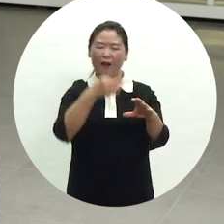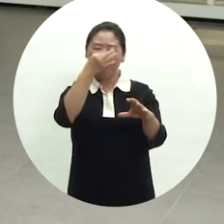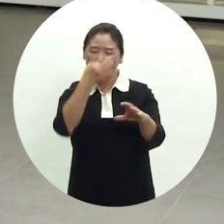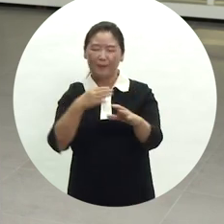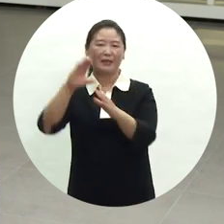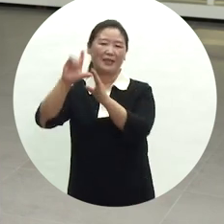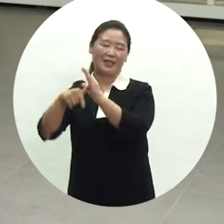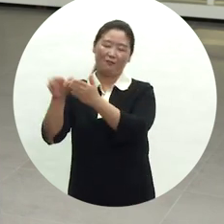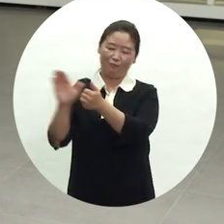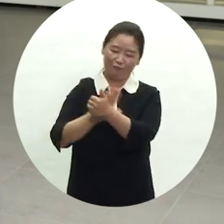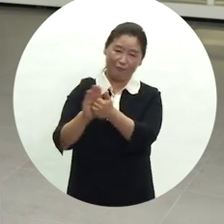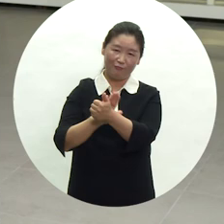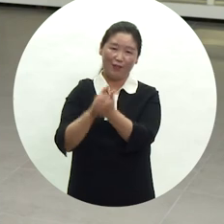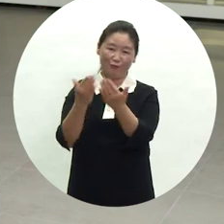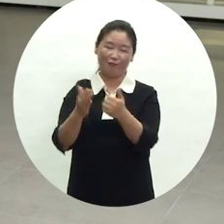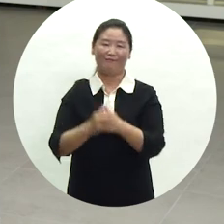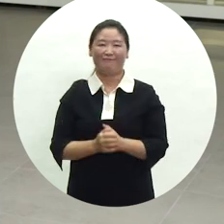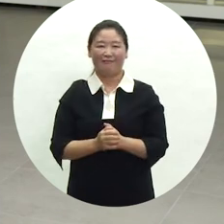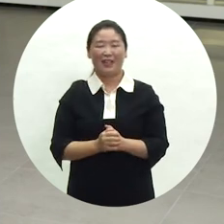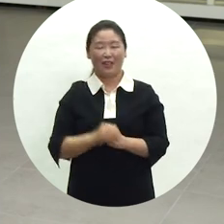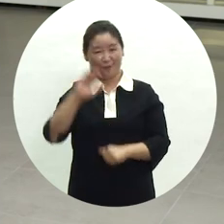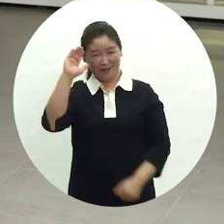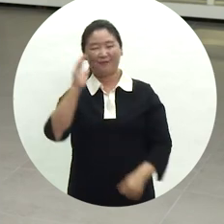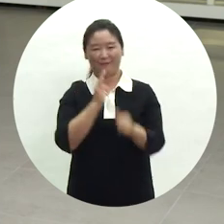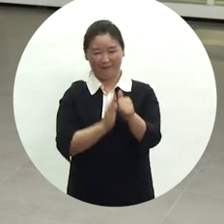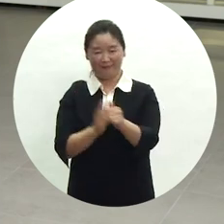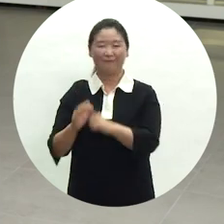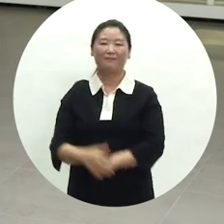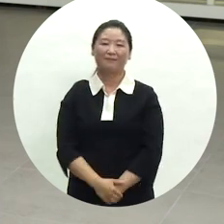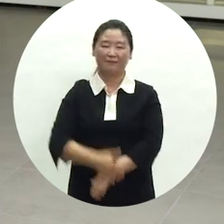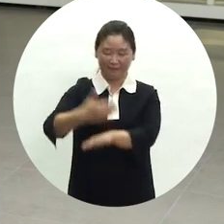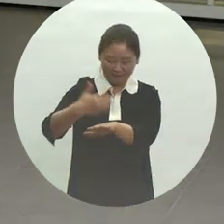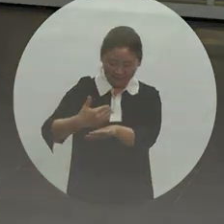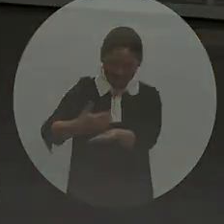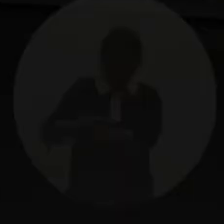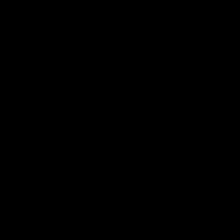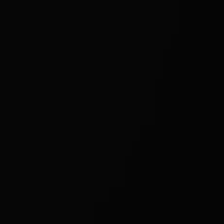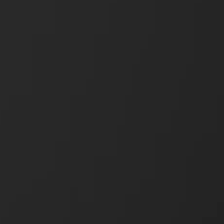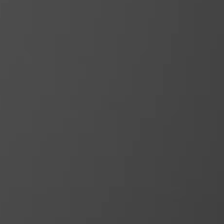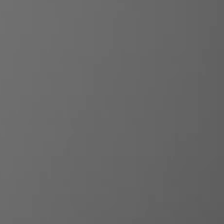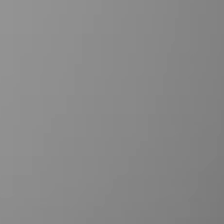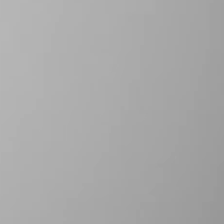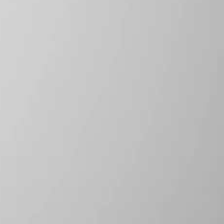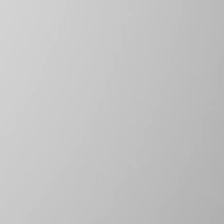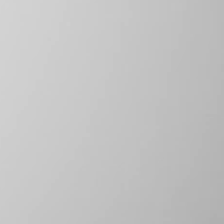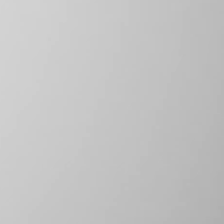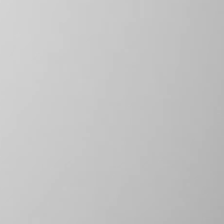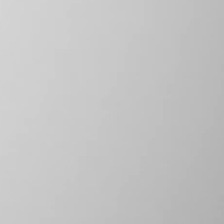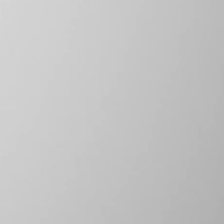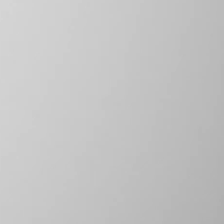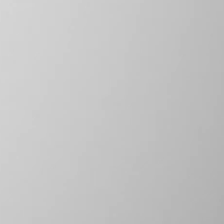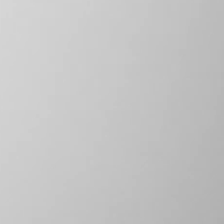시간을 위로하고 위안이 되는 전시가 되길 바랍니다. 고맙습니다. 감사합니다. 다음